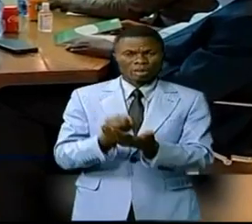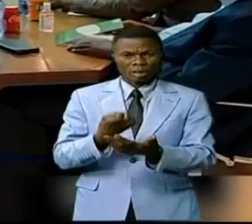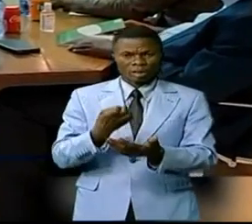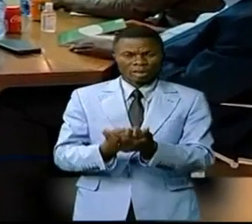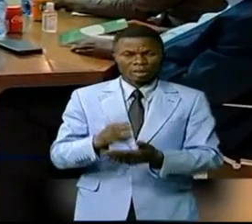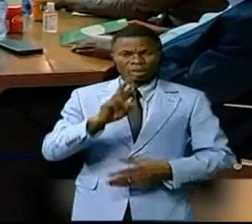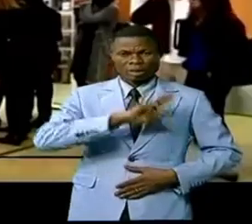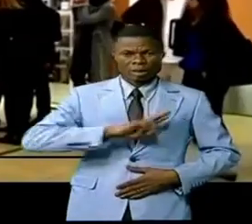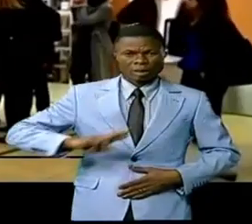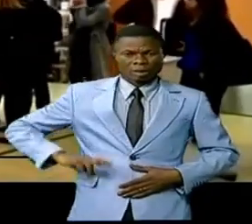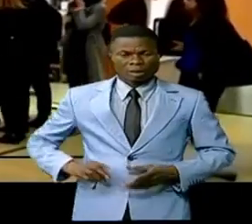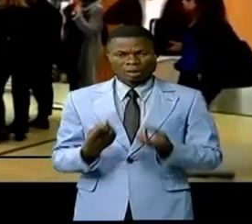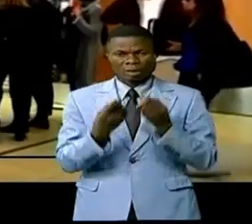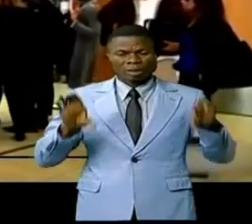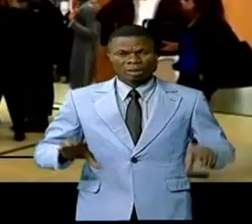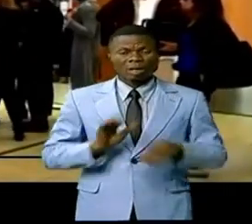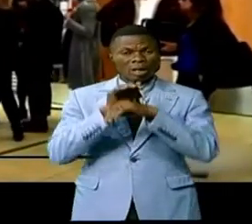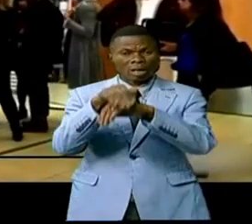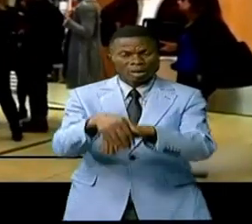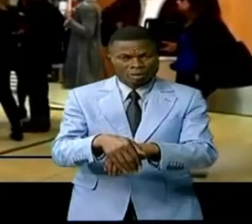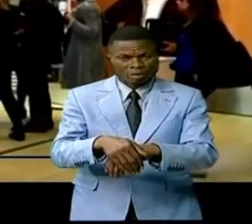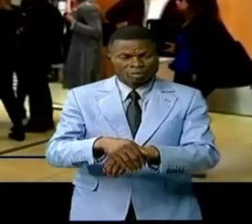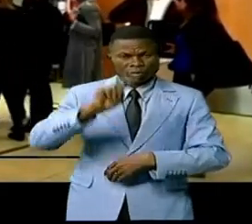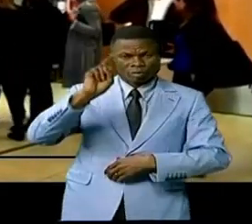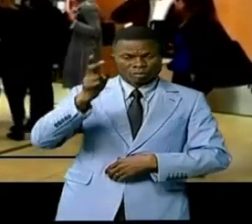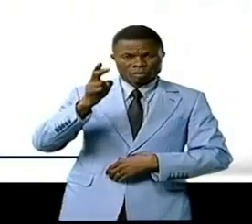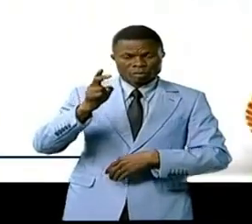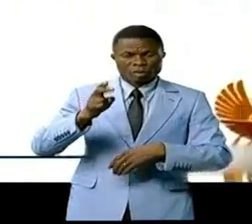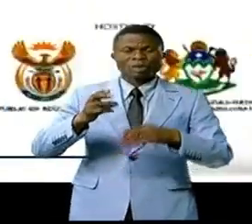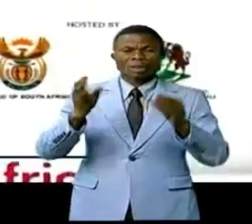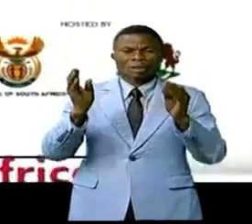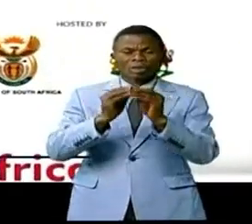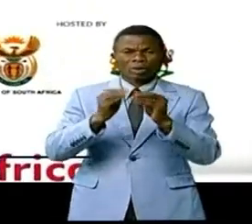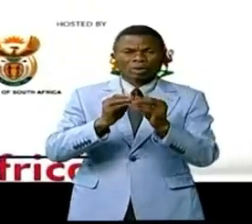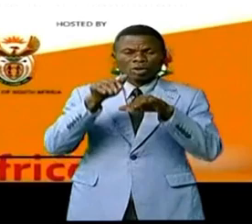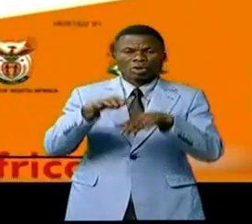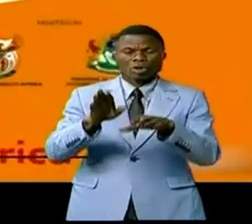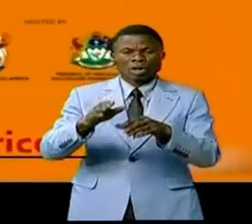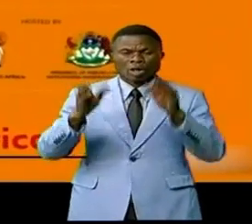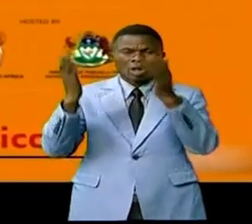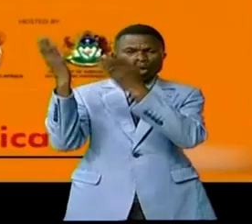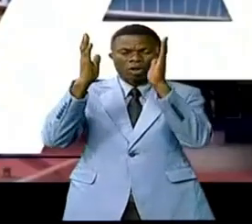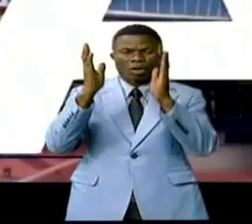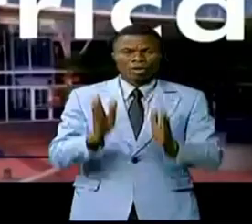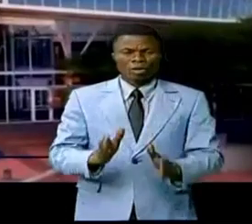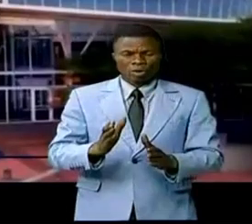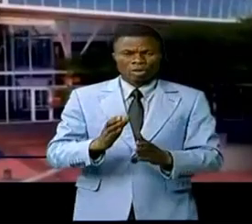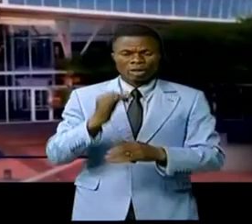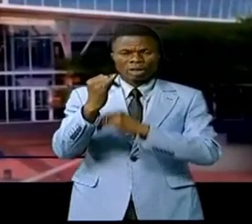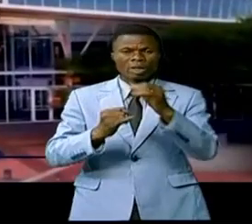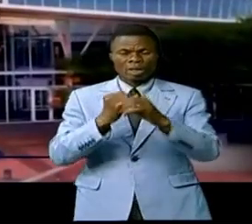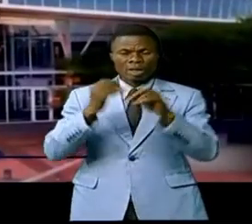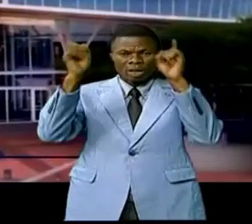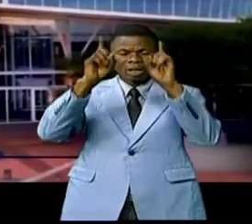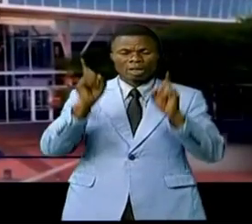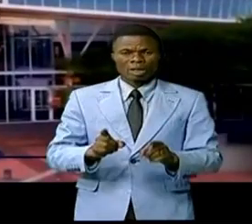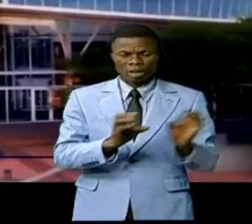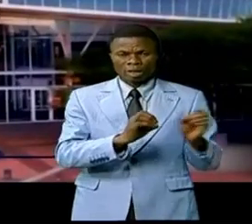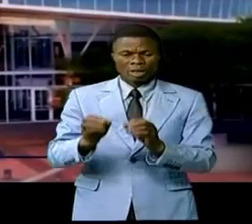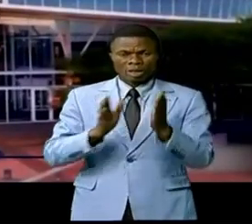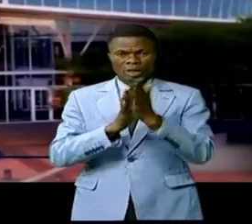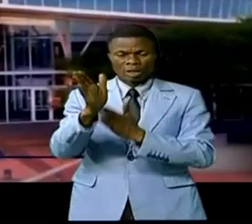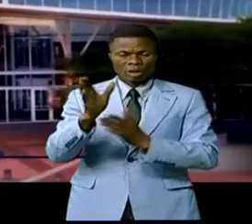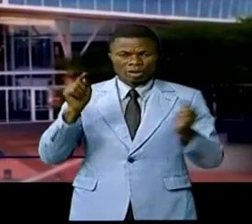démocratique du Congo participera à la deuxième édition de la foire commerciale intra-africaine qui aura lieu du